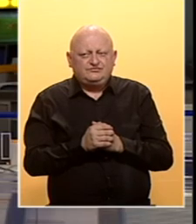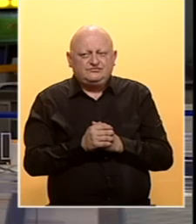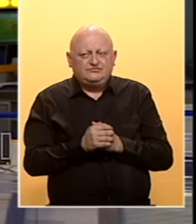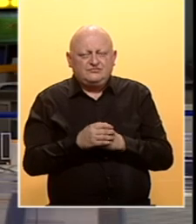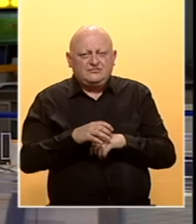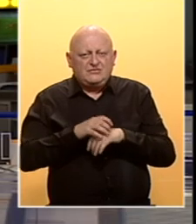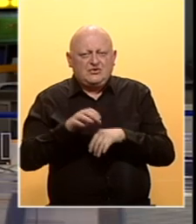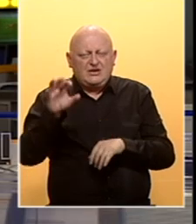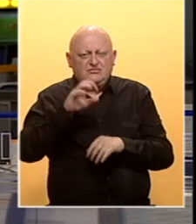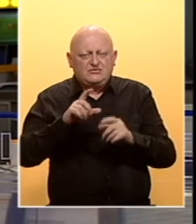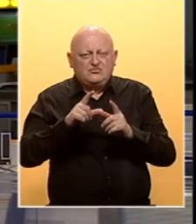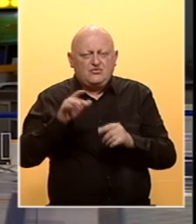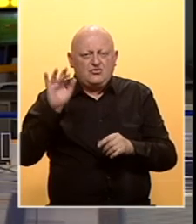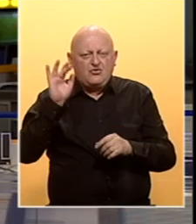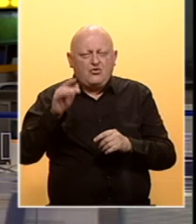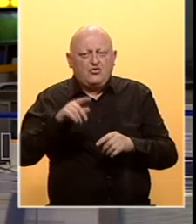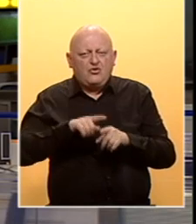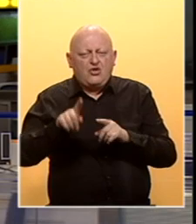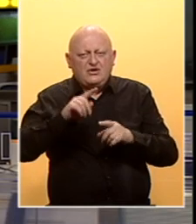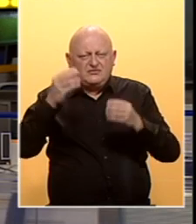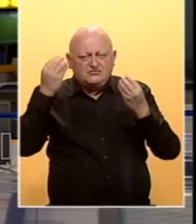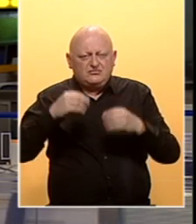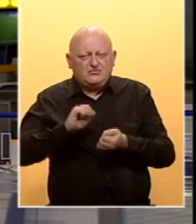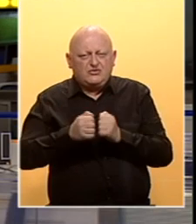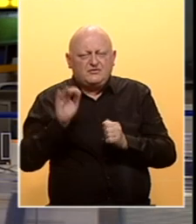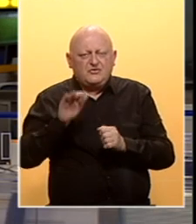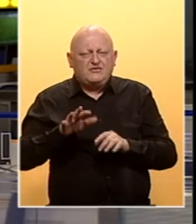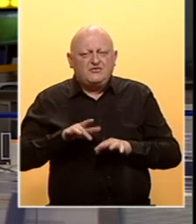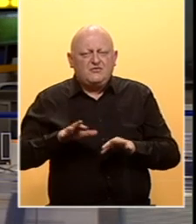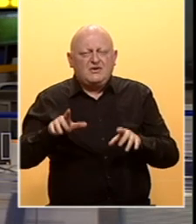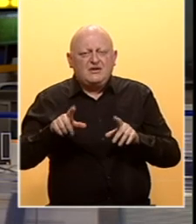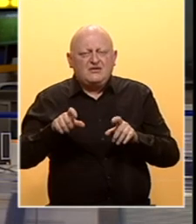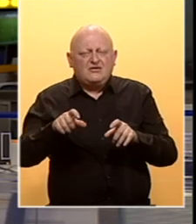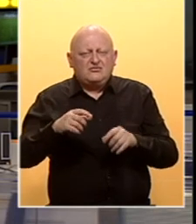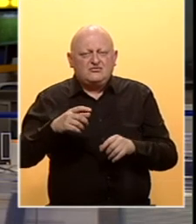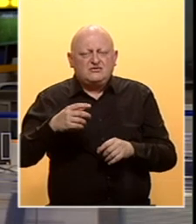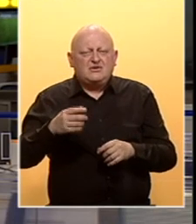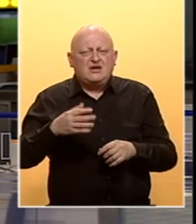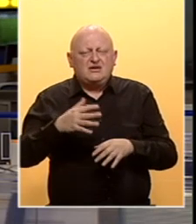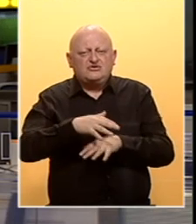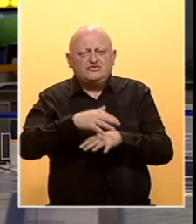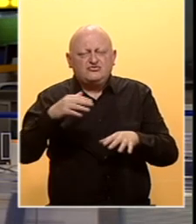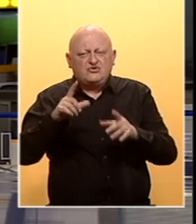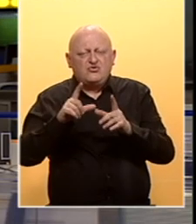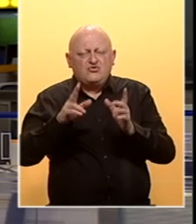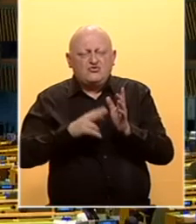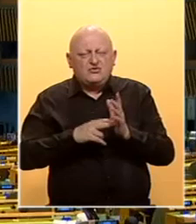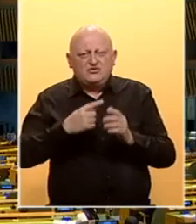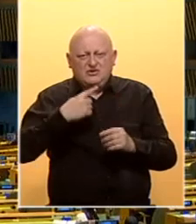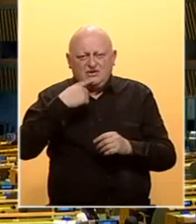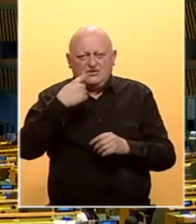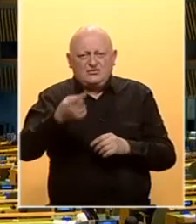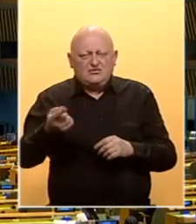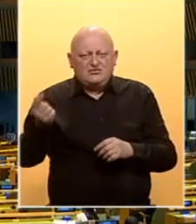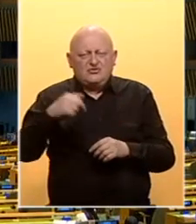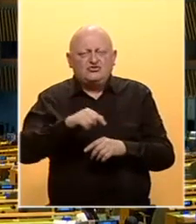Lideri EU osudili su kolektivni neuspjeh u borbi protiv pandemije koronavirusa. Na Generalnoj skupštini Ujedinjenih nacija su istakli i da